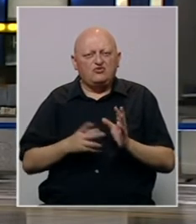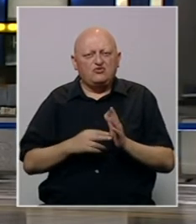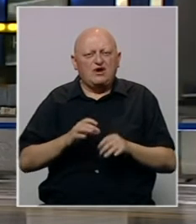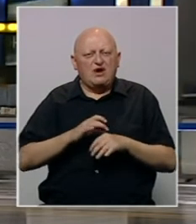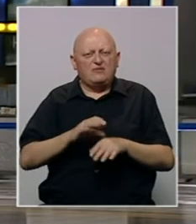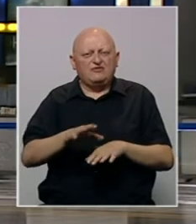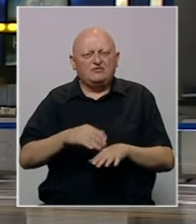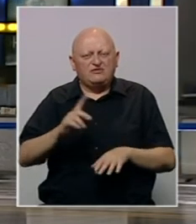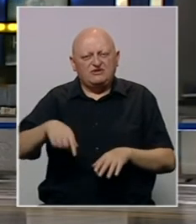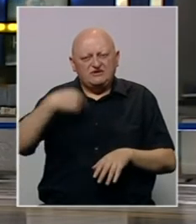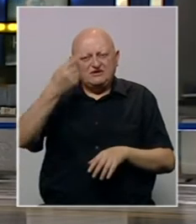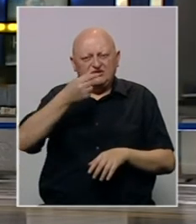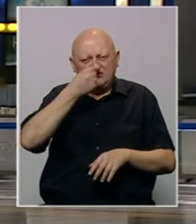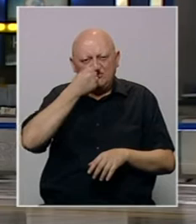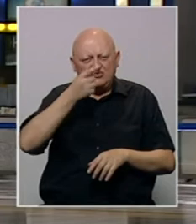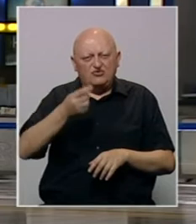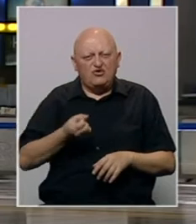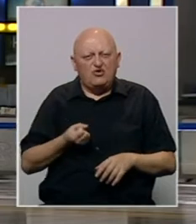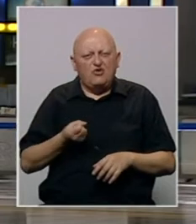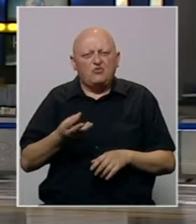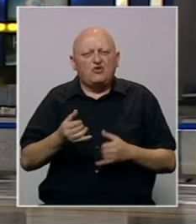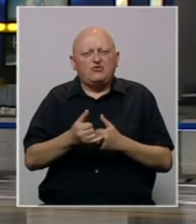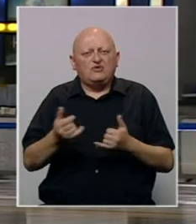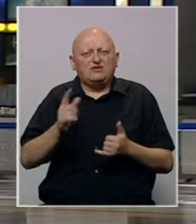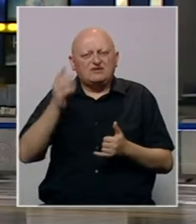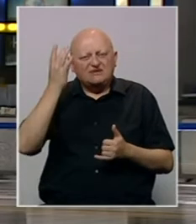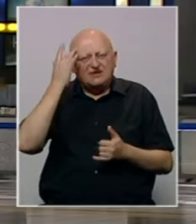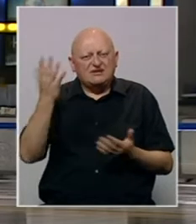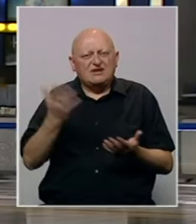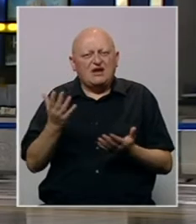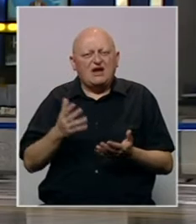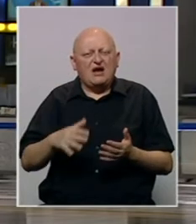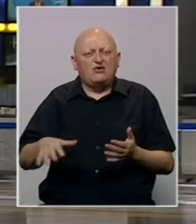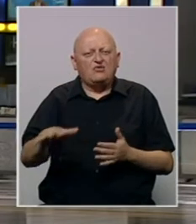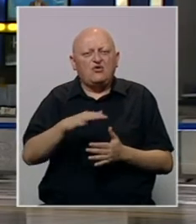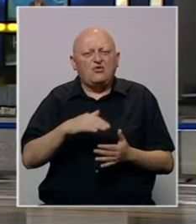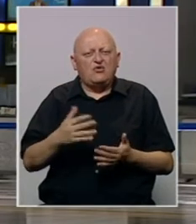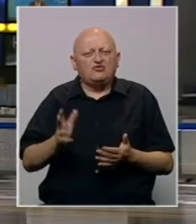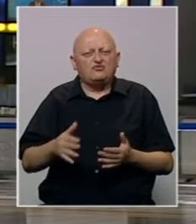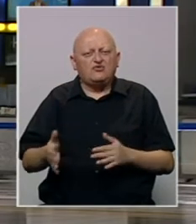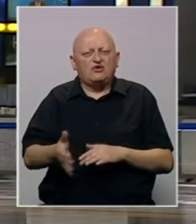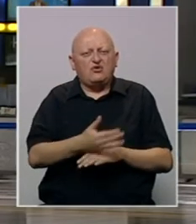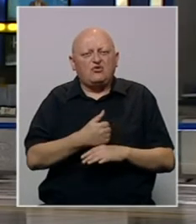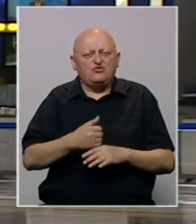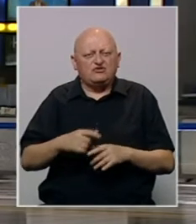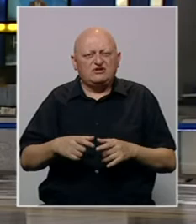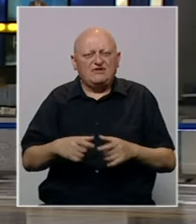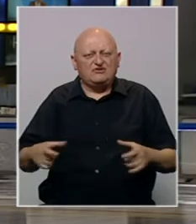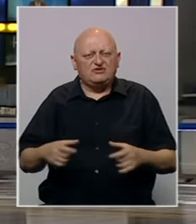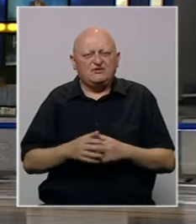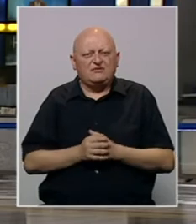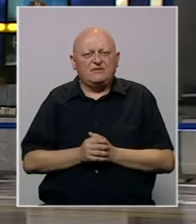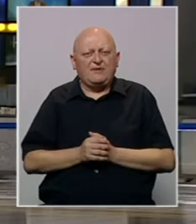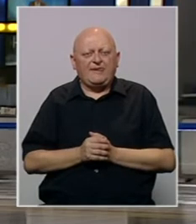u junu, a provođenje počinje sljedećeg ponedjeljka. No, brojni su građani koji ne znaju kako i na kojem području mogu iskoristiti